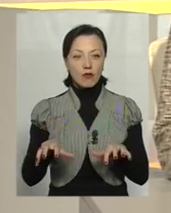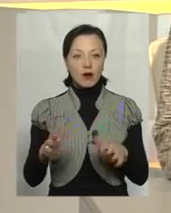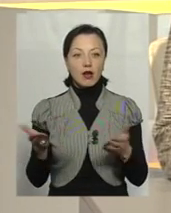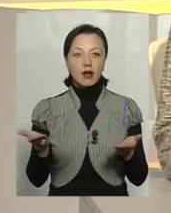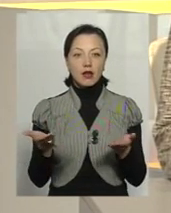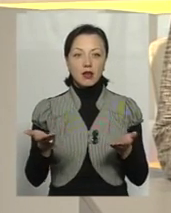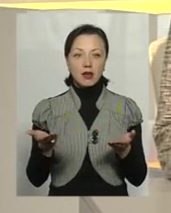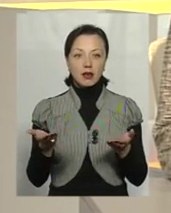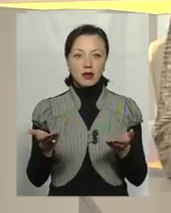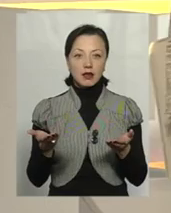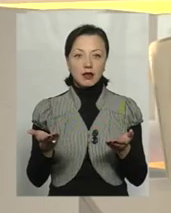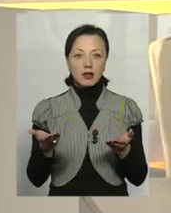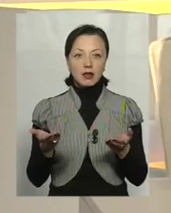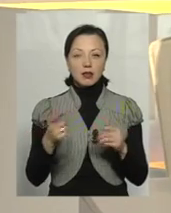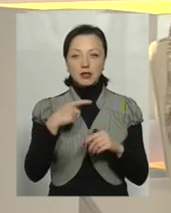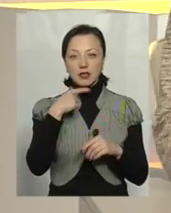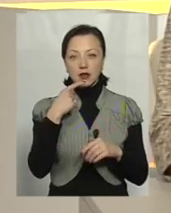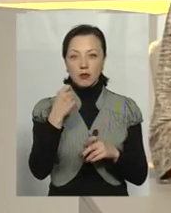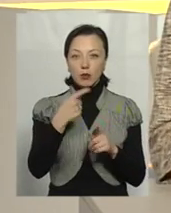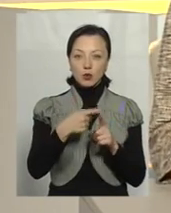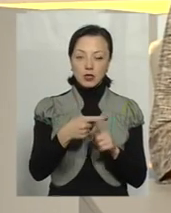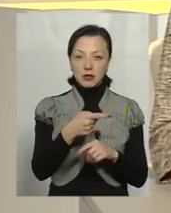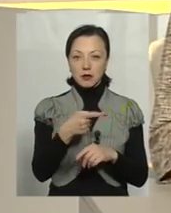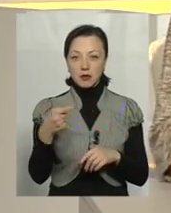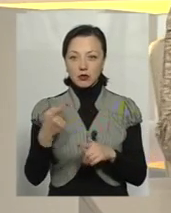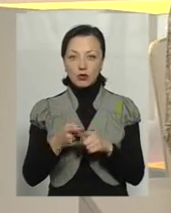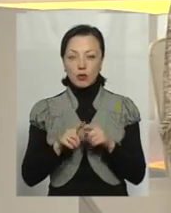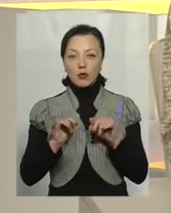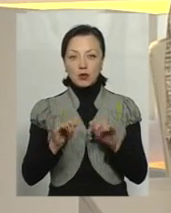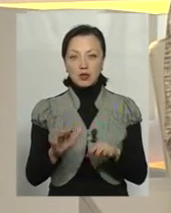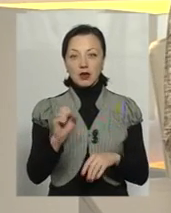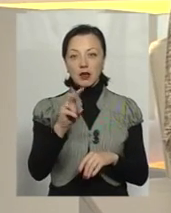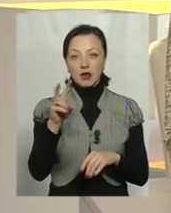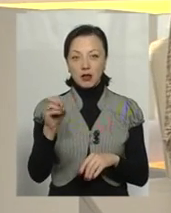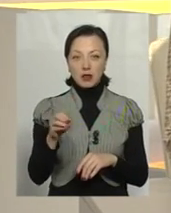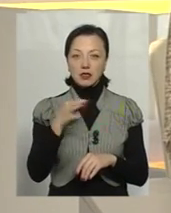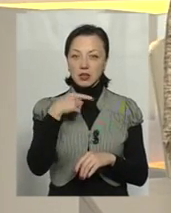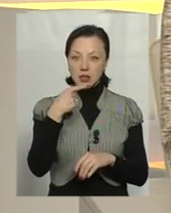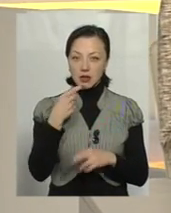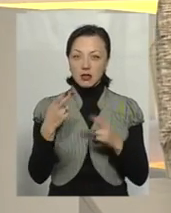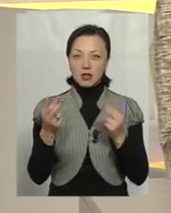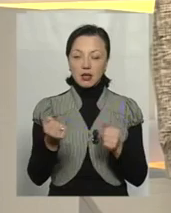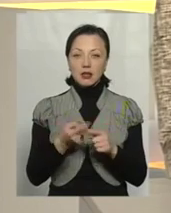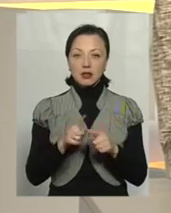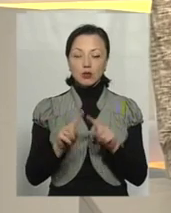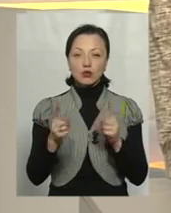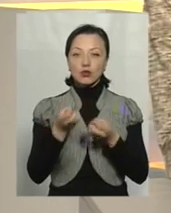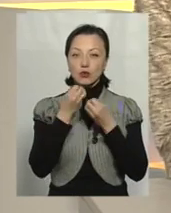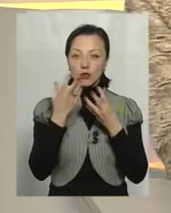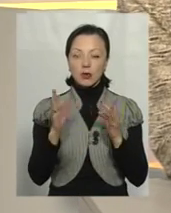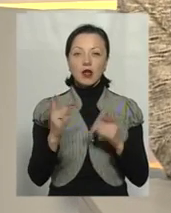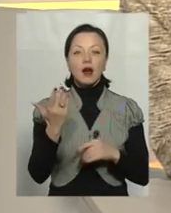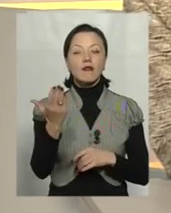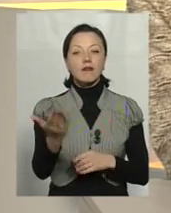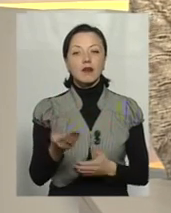який назвав і плюси, і мінуси цього процесу. Разом з тим, відзначив, що так, це дуже добре. Як ви